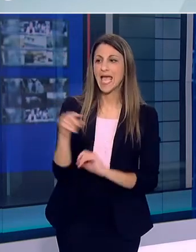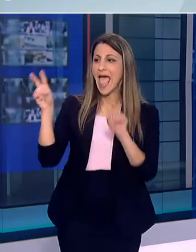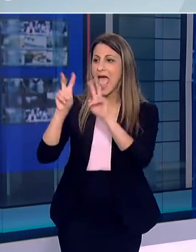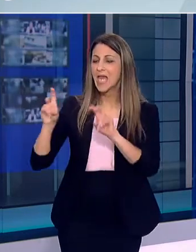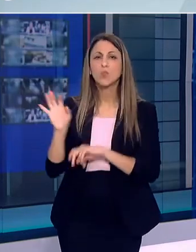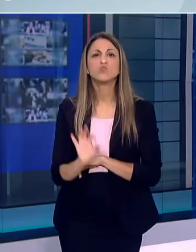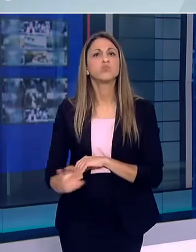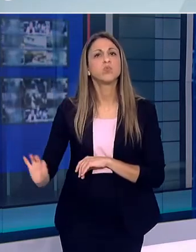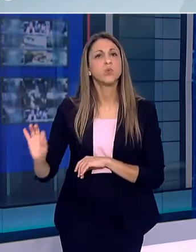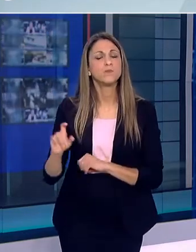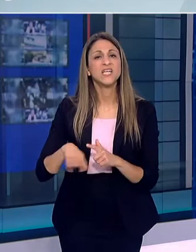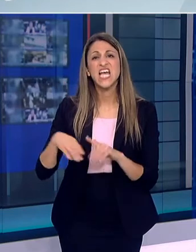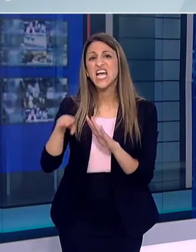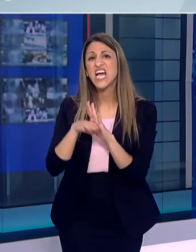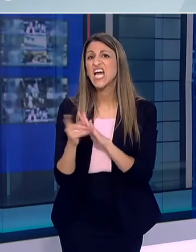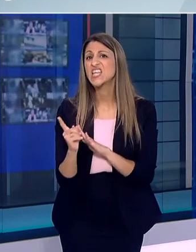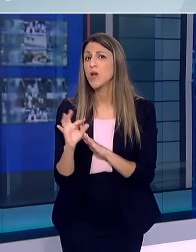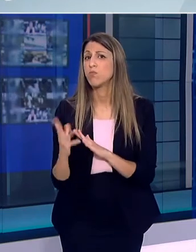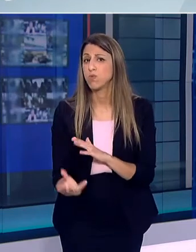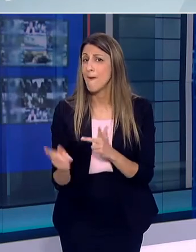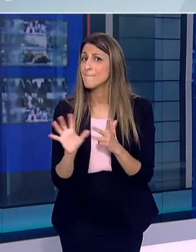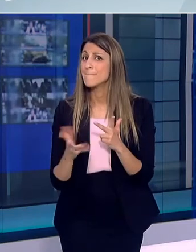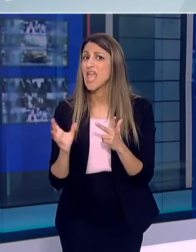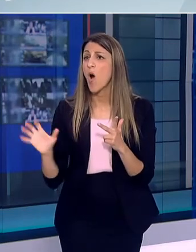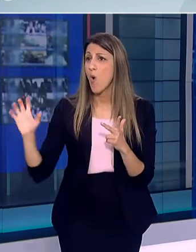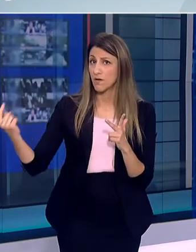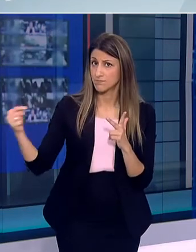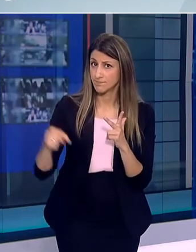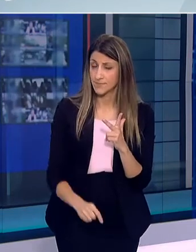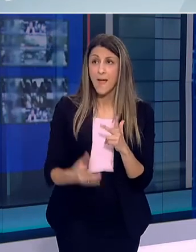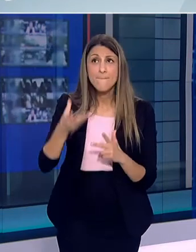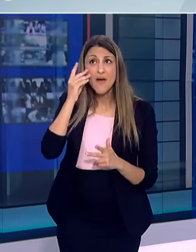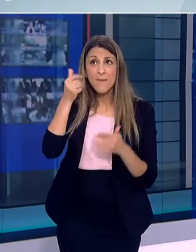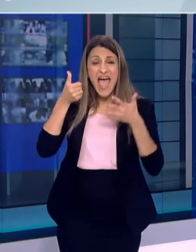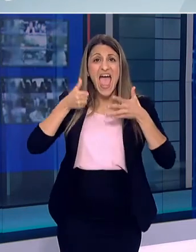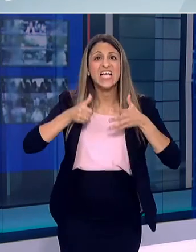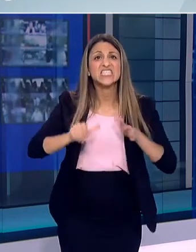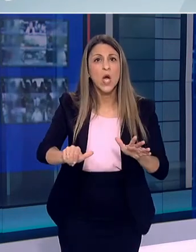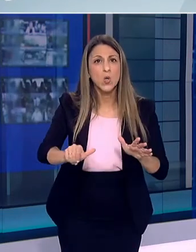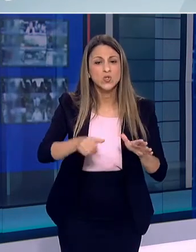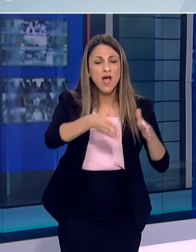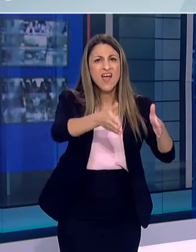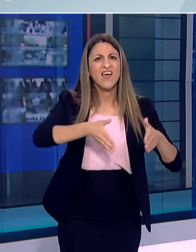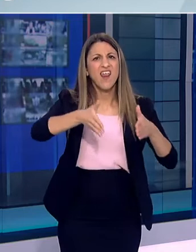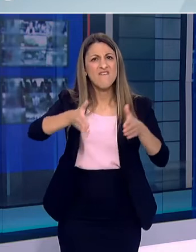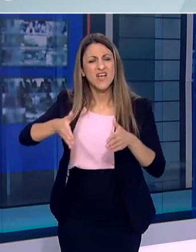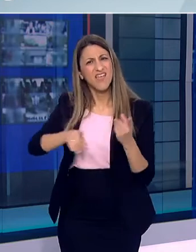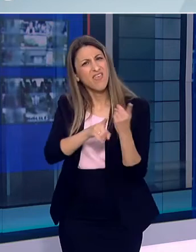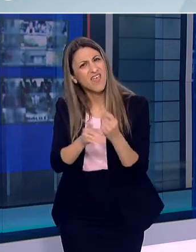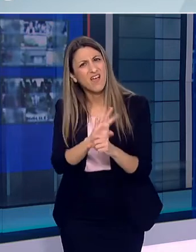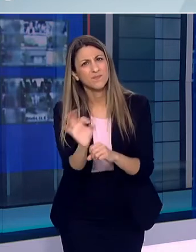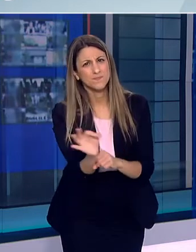αυτή Θα παίζει ρόλο η χώρα προέλευσης Ανακοινώθηκε ότι εξασφαλίστηκαν 600 κλίνες COVID στα νησιά Στα μικρά και στα